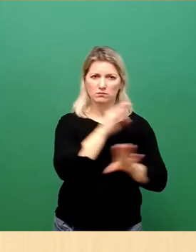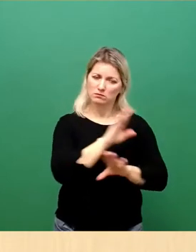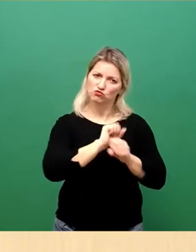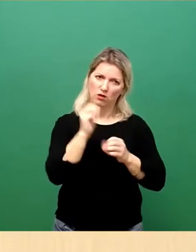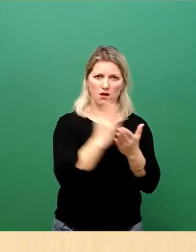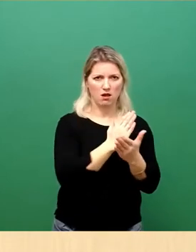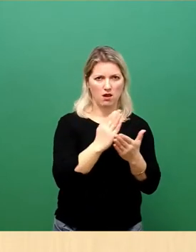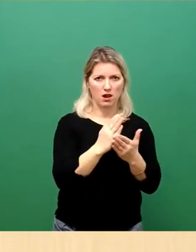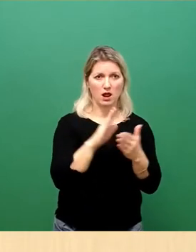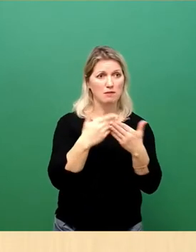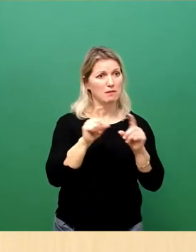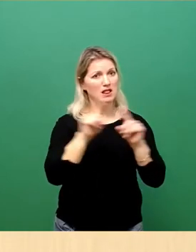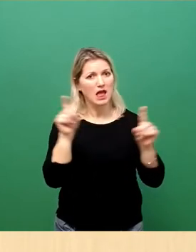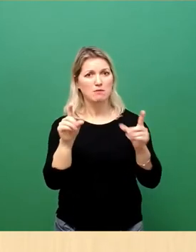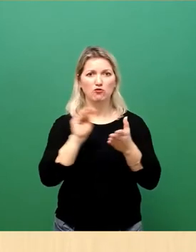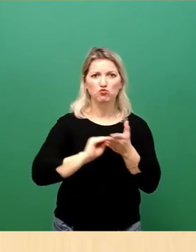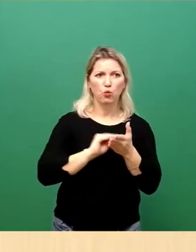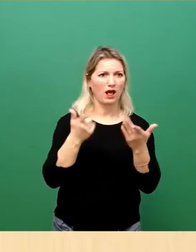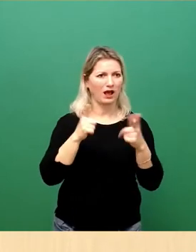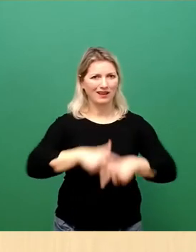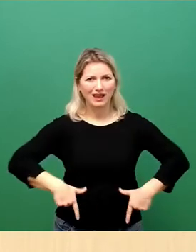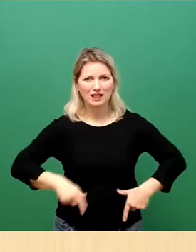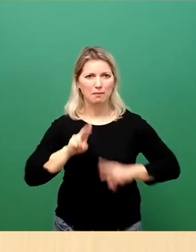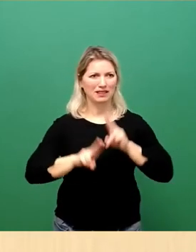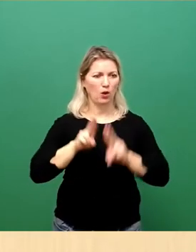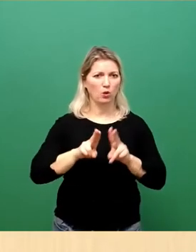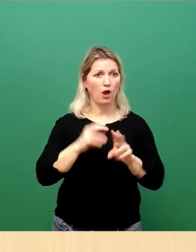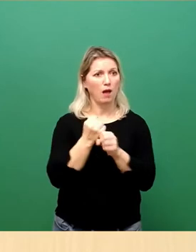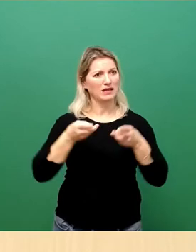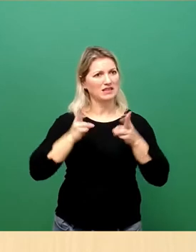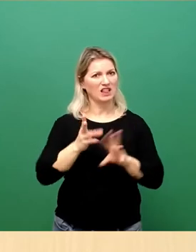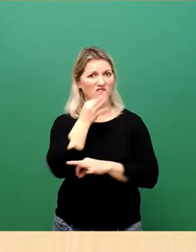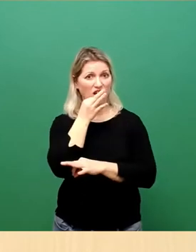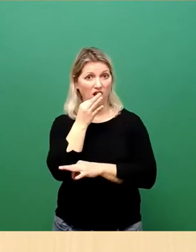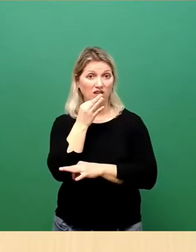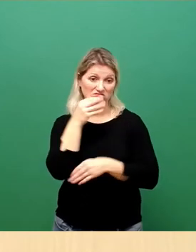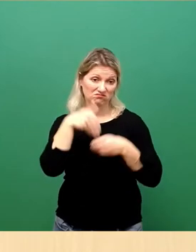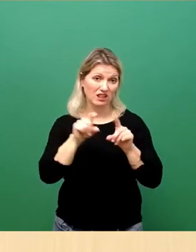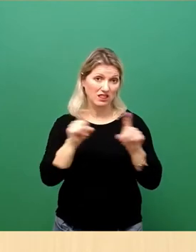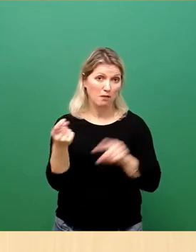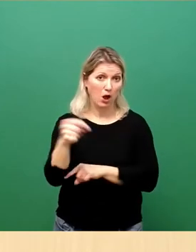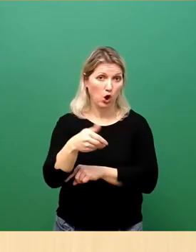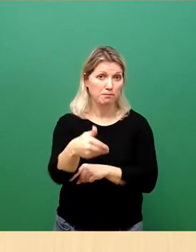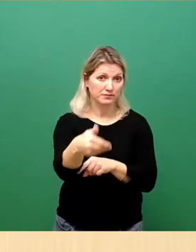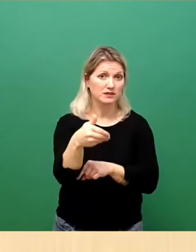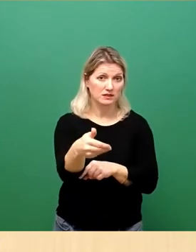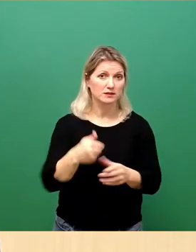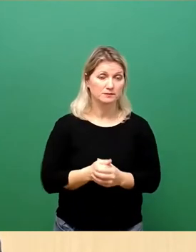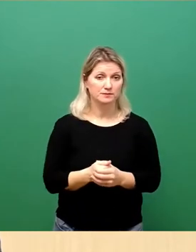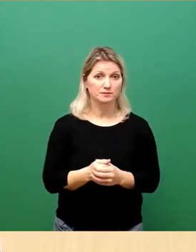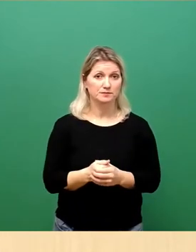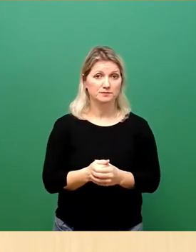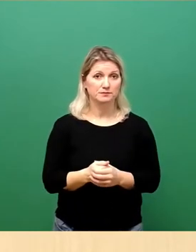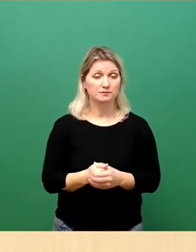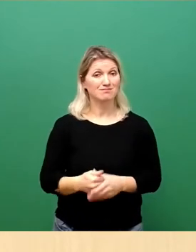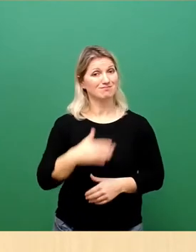Kita-Betreuung sowie arbeitsrechtlichen Fragen bald stellen werden. Wir, die wir als Verwaltungsspitze agieren,